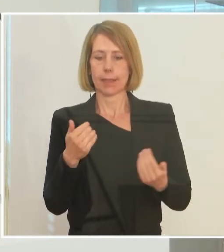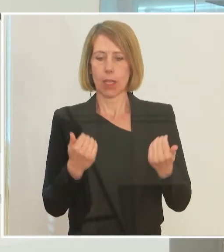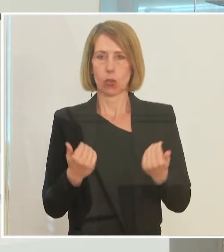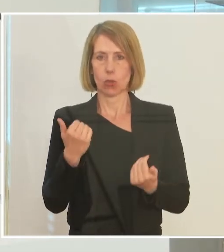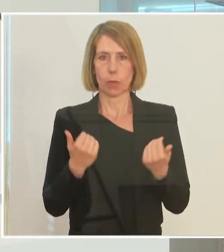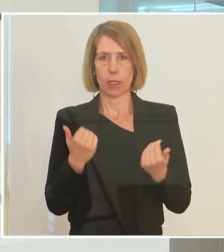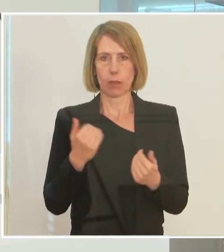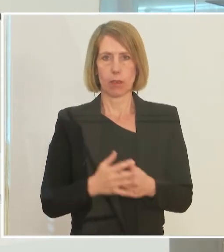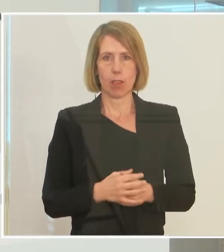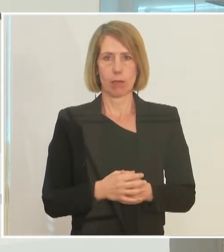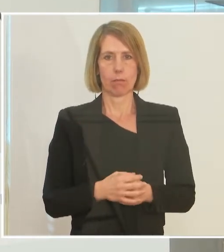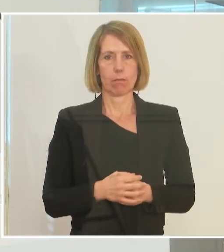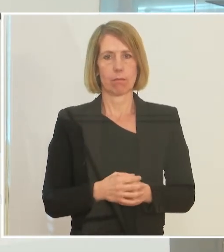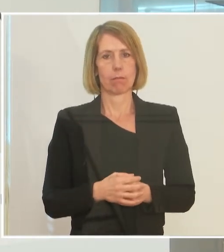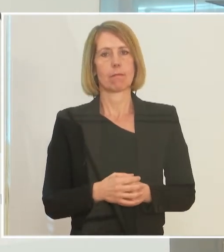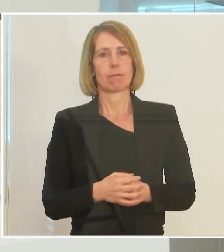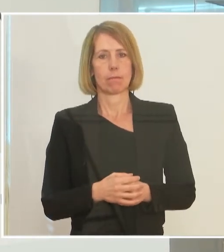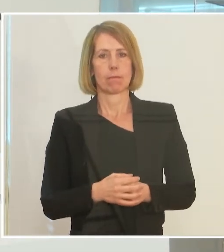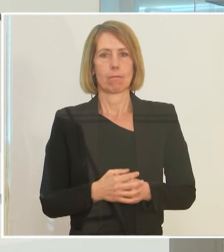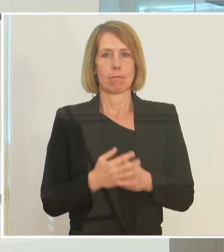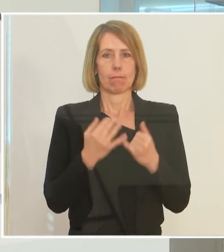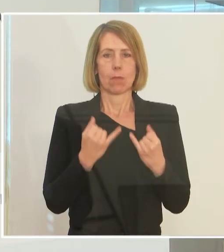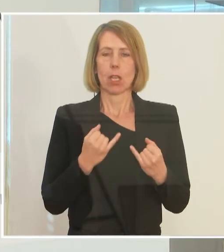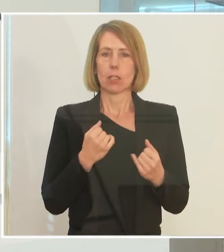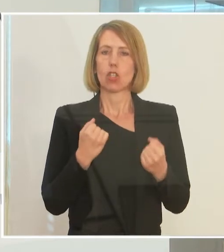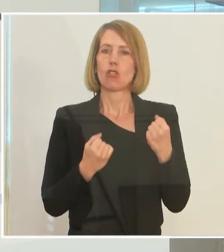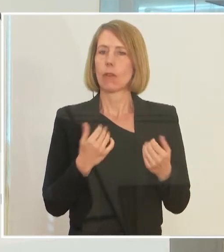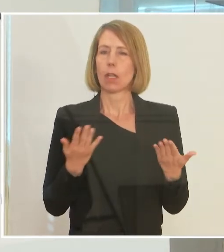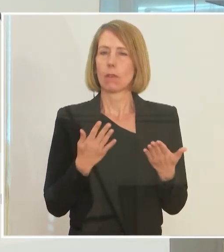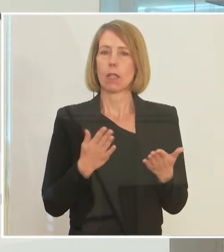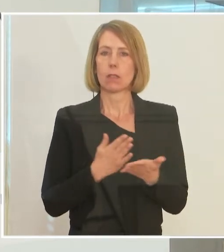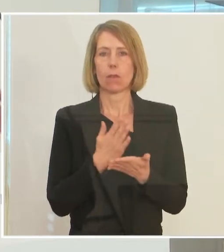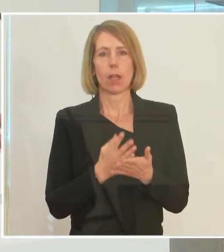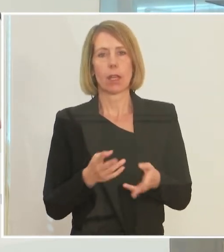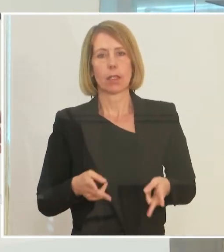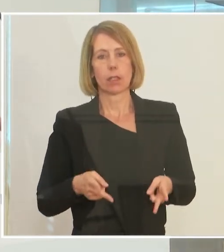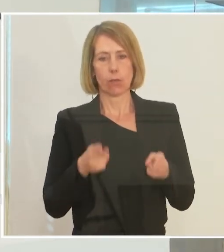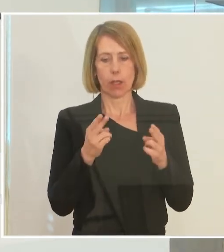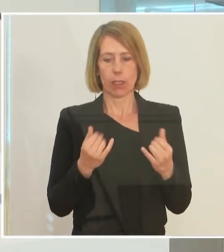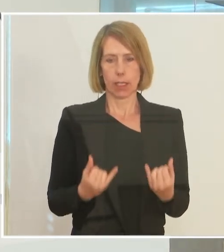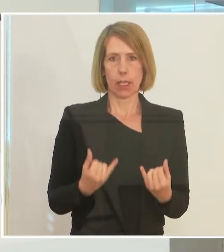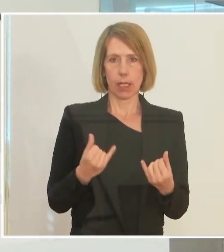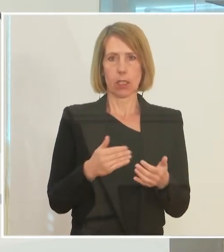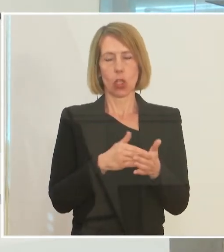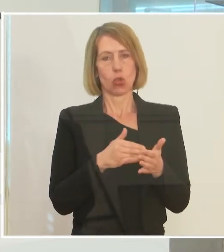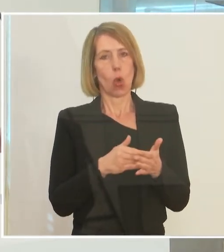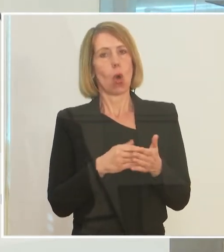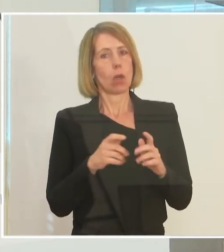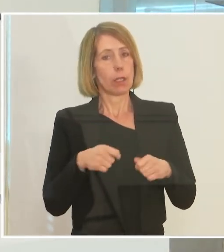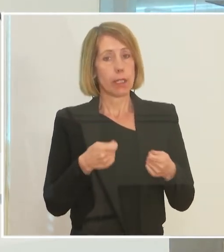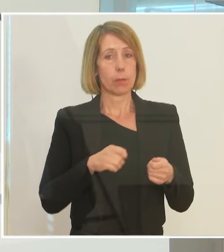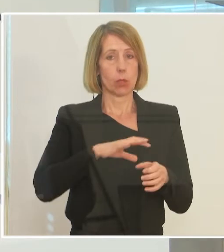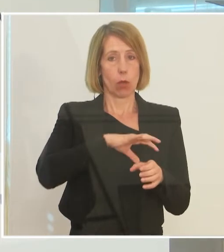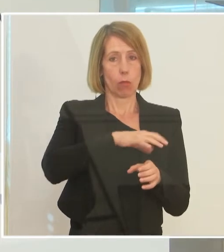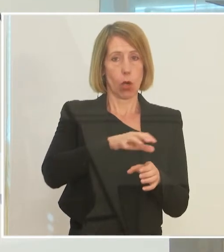was natürlich sozusagen schwierig ist, in einer Phase, wo es jetzt noch Betrieb oder sozusagen Branchen